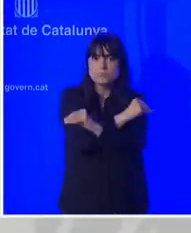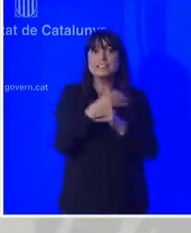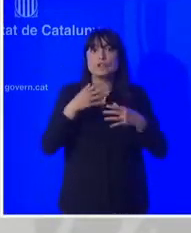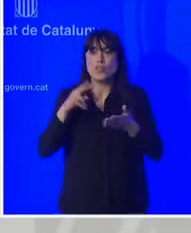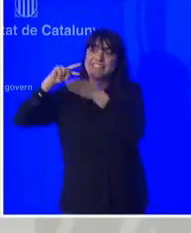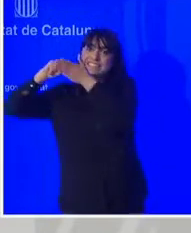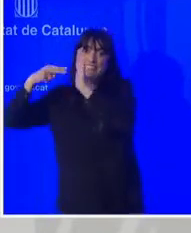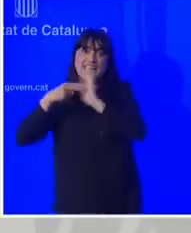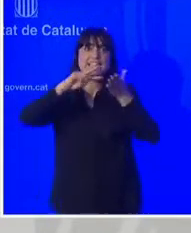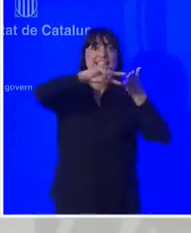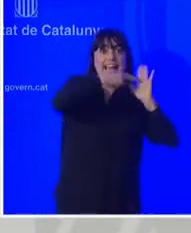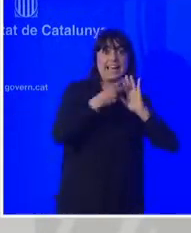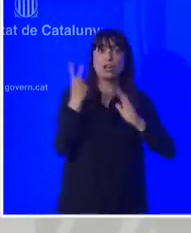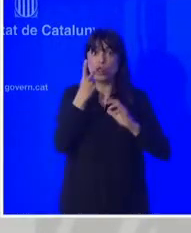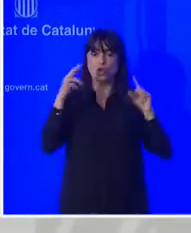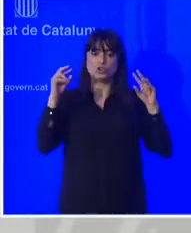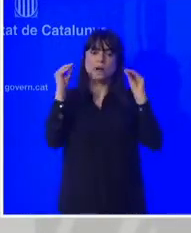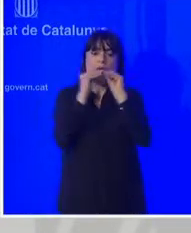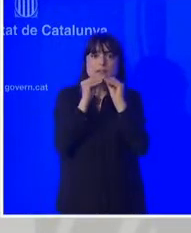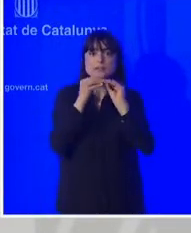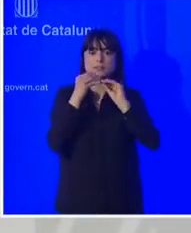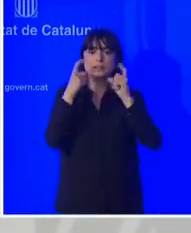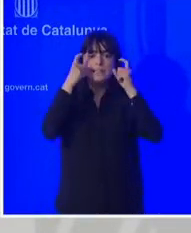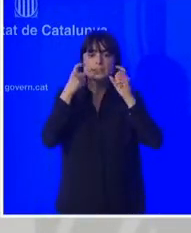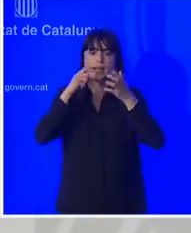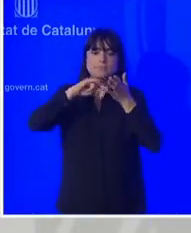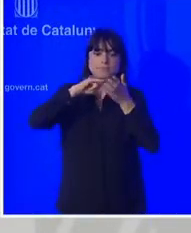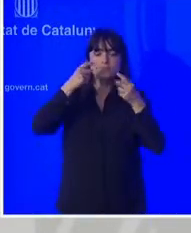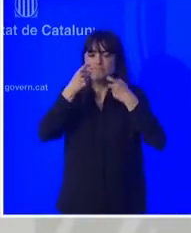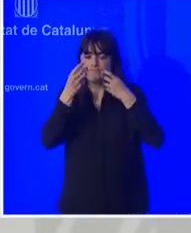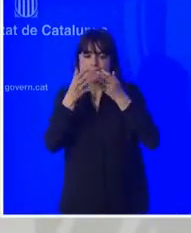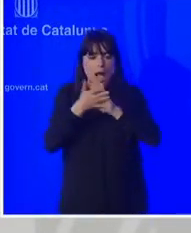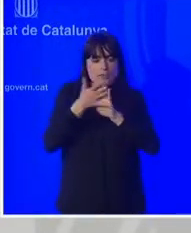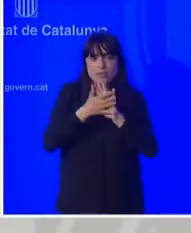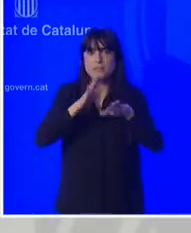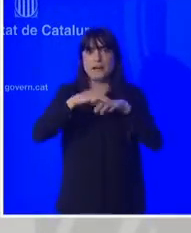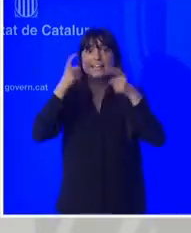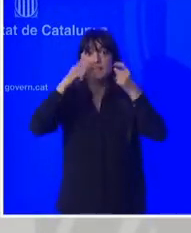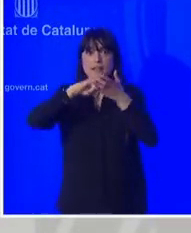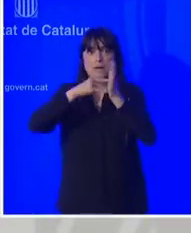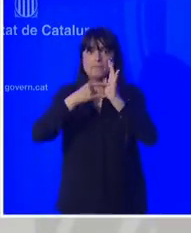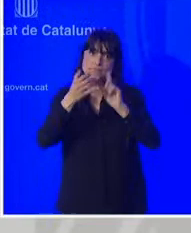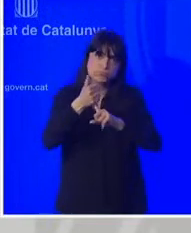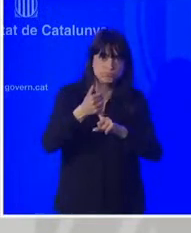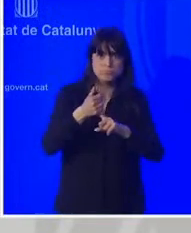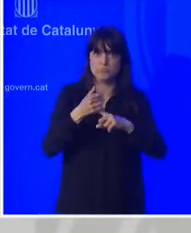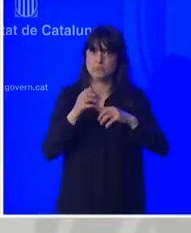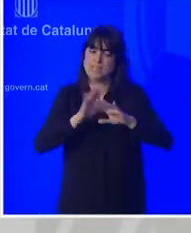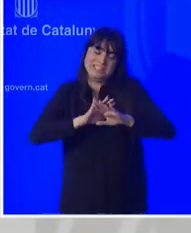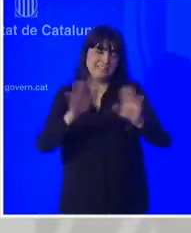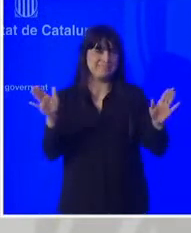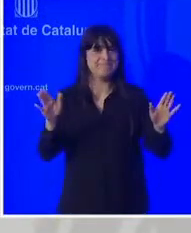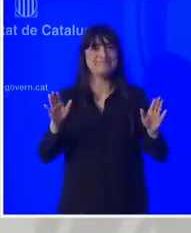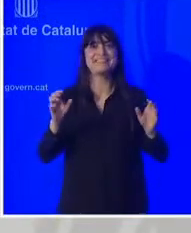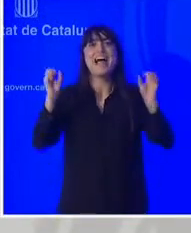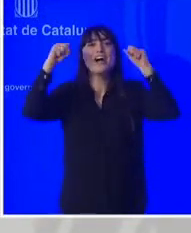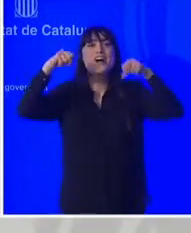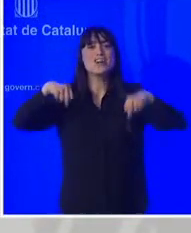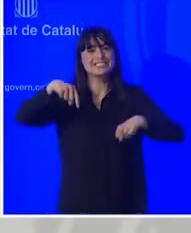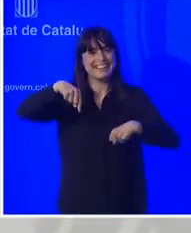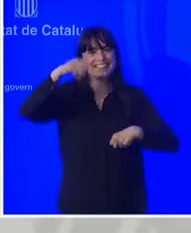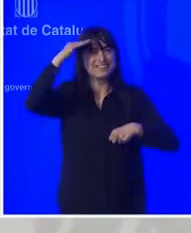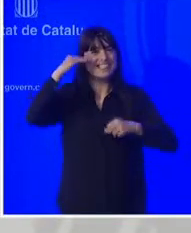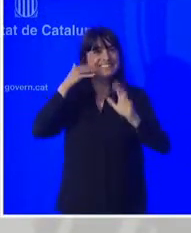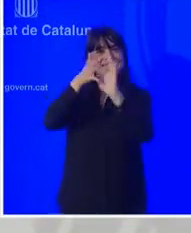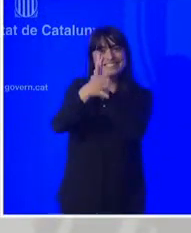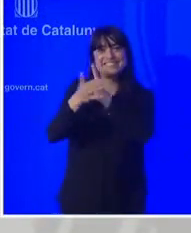resoldre aquells conflictes de competències que van sorgint entre les dues administracions. I aquests han estat els principals acords que